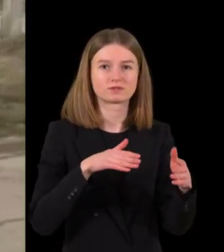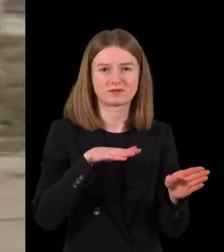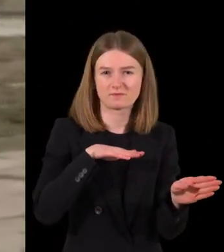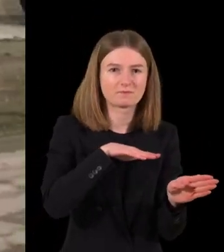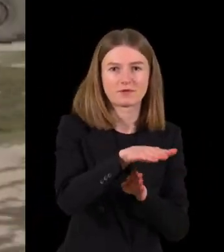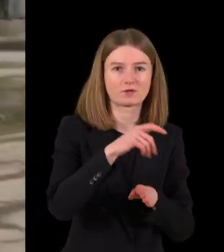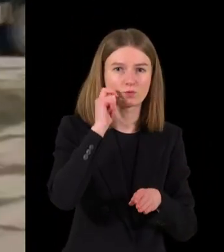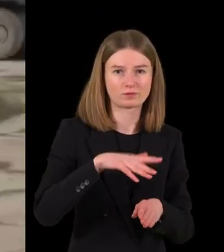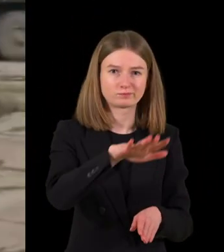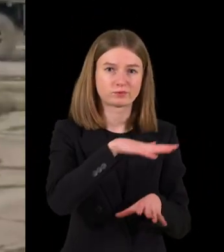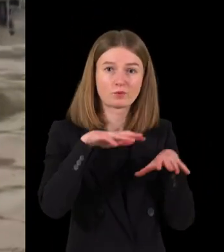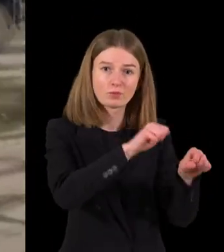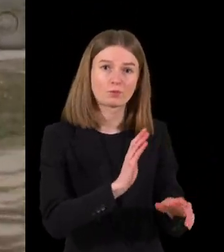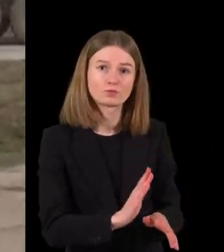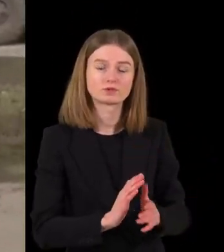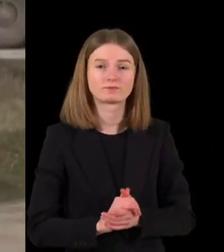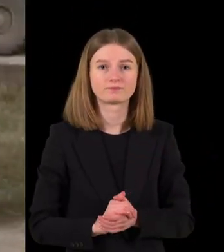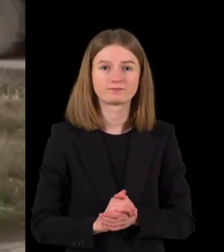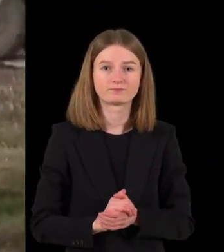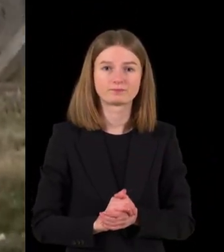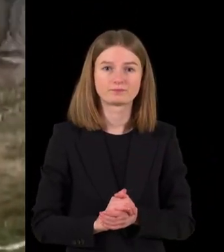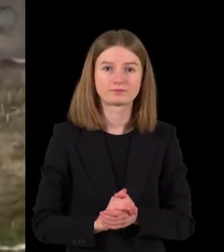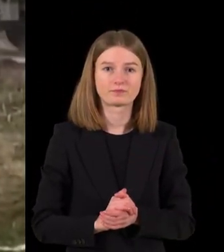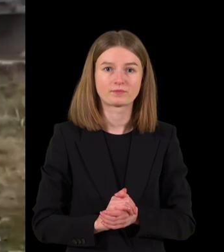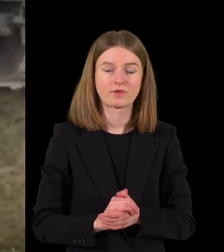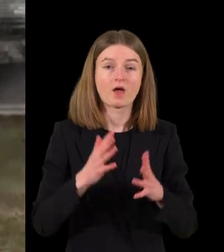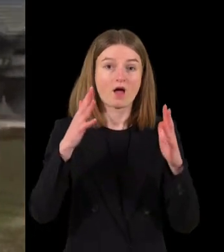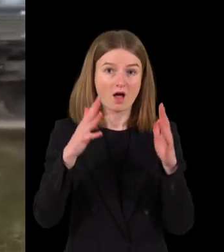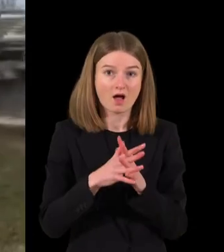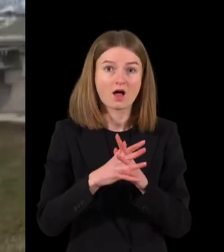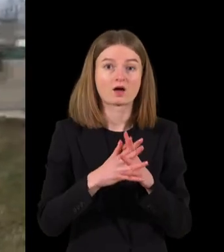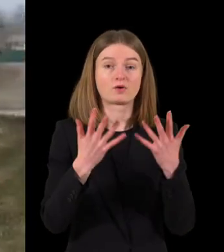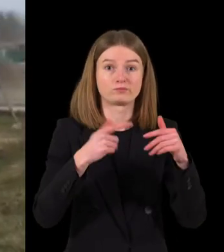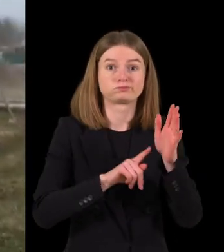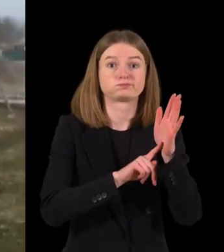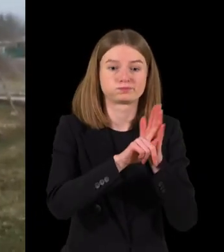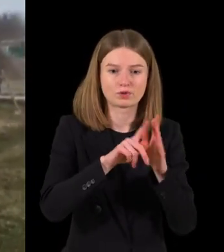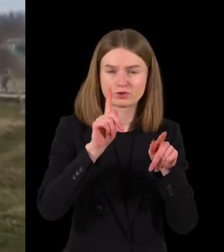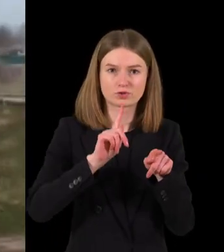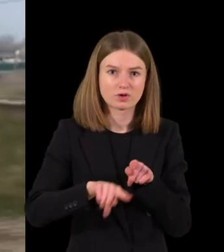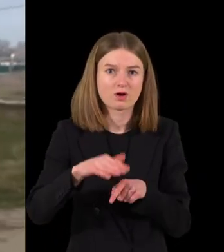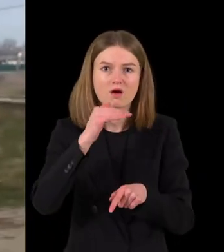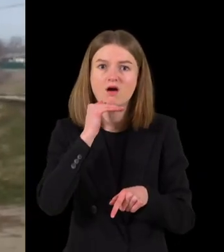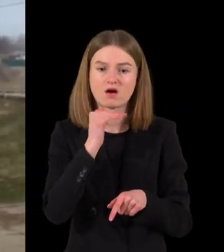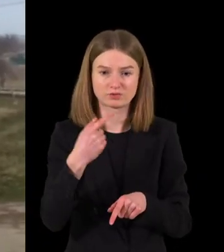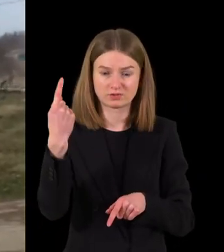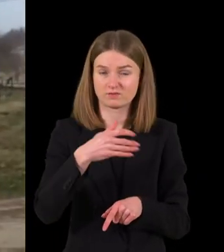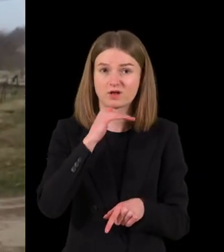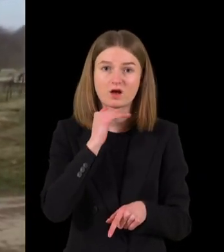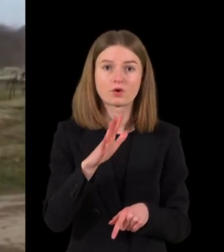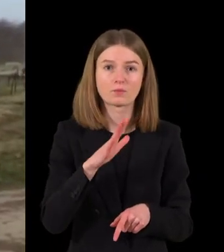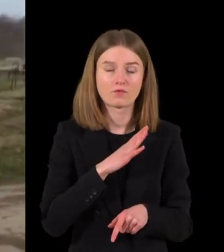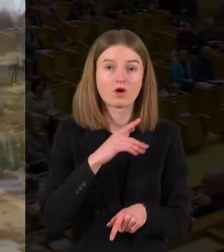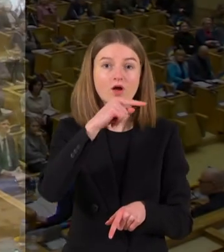Ukrainą. Jau po kelių pirmųjų karo dienų tapo aišku, o po savaitės visiškai akivaizdu, kad